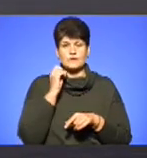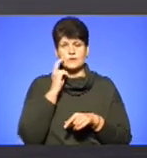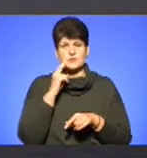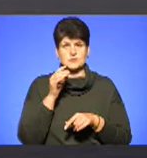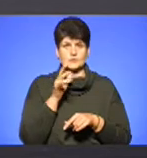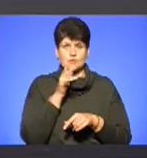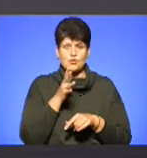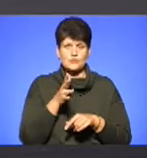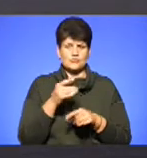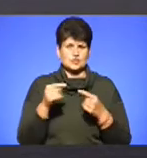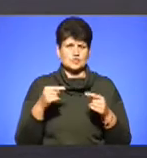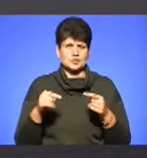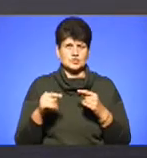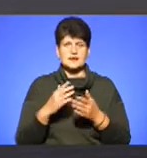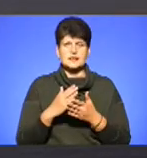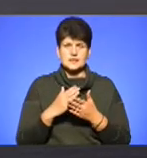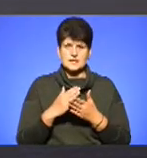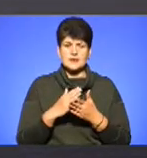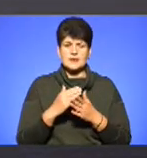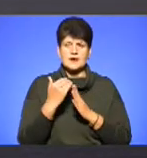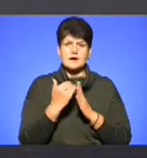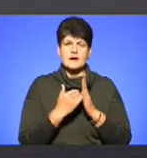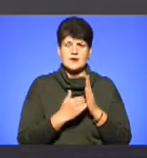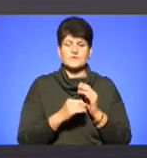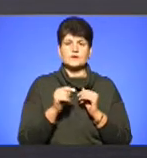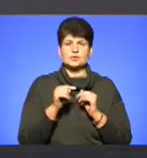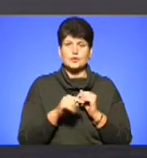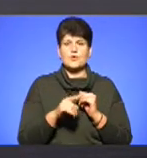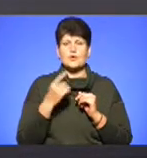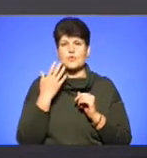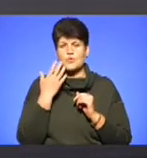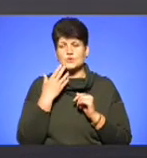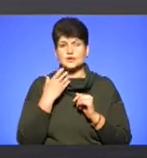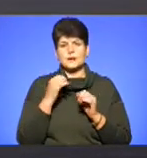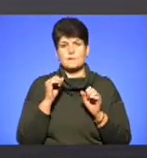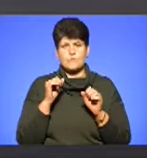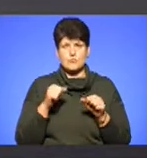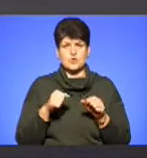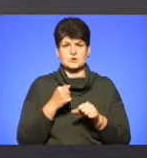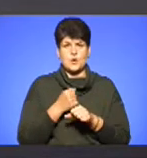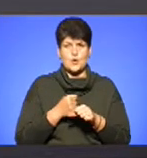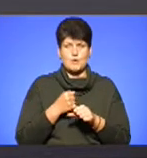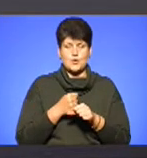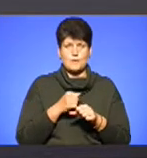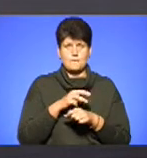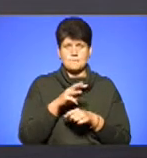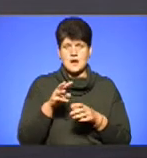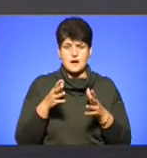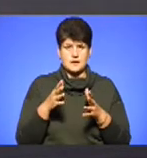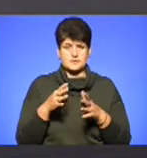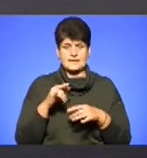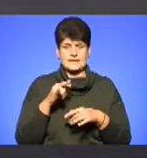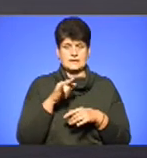пору, і таке інше. Чи є певний графік того, коли аграрії мають право обробляти з